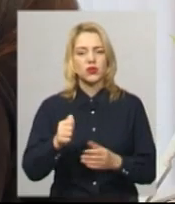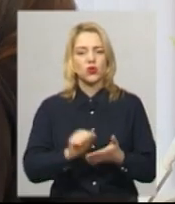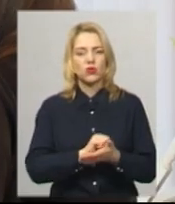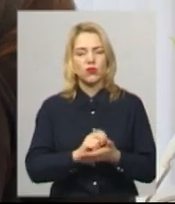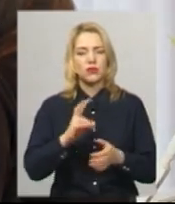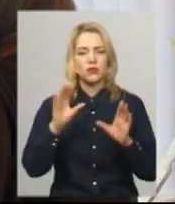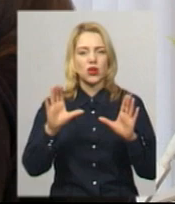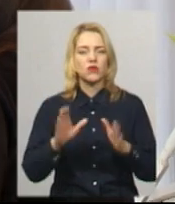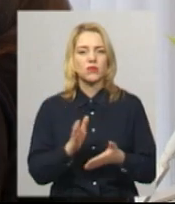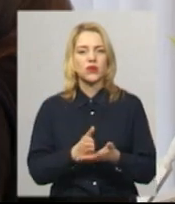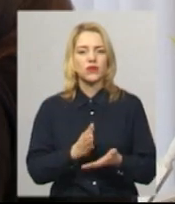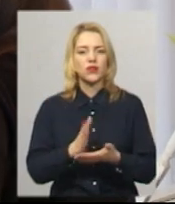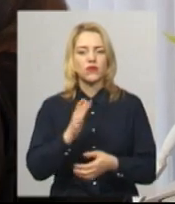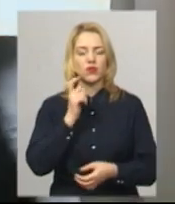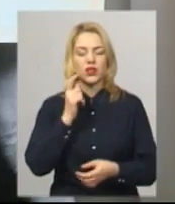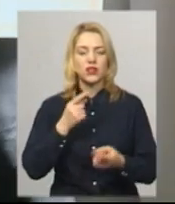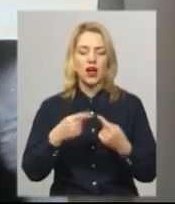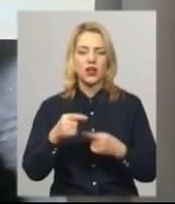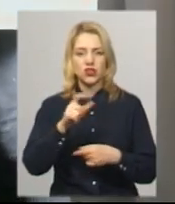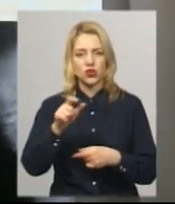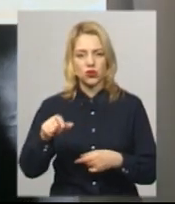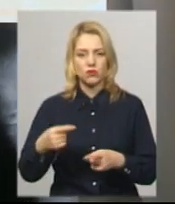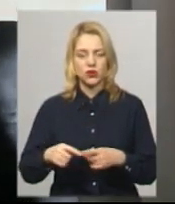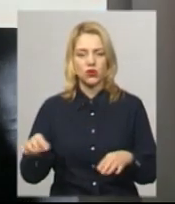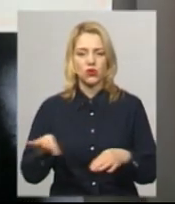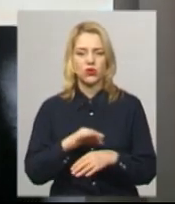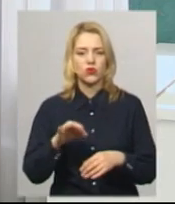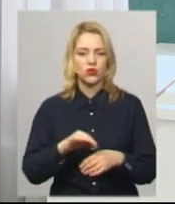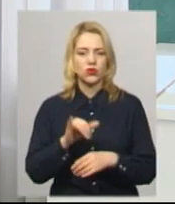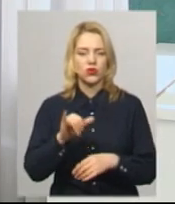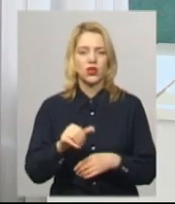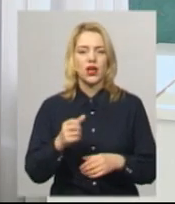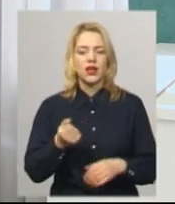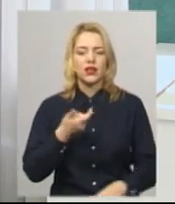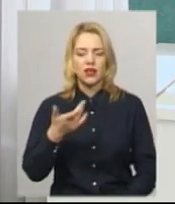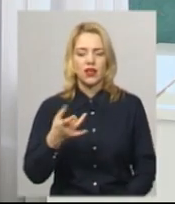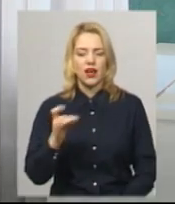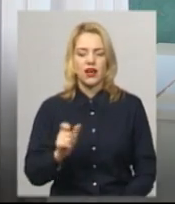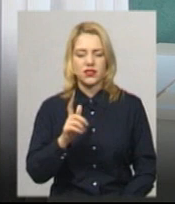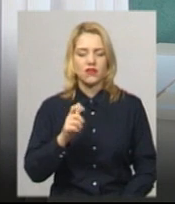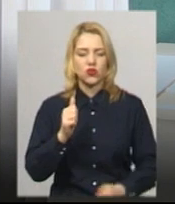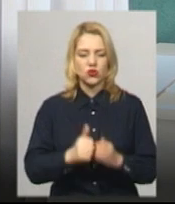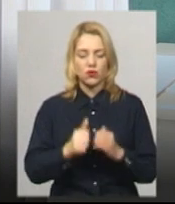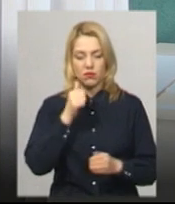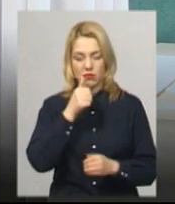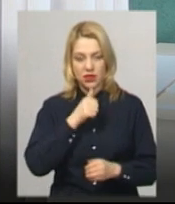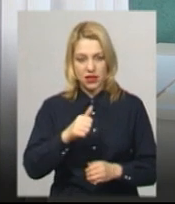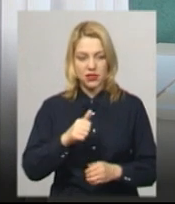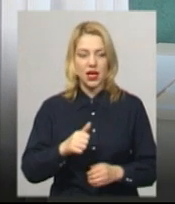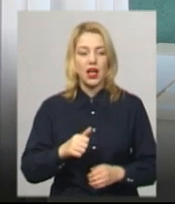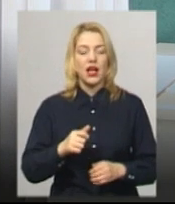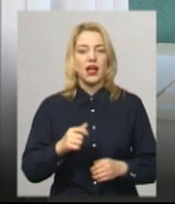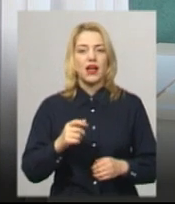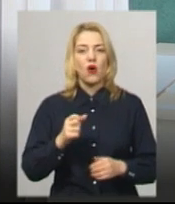Дудер. За її словами, громадяни інших держав одружуються в них кілька разів щомісяця. Окрім Японії і Австралії, так, не